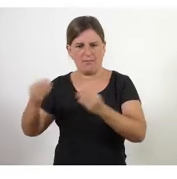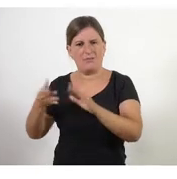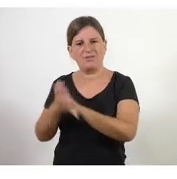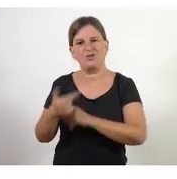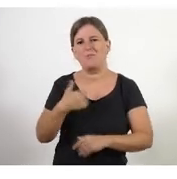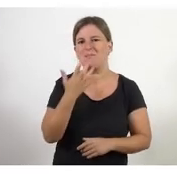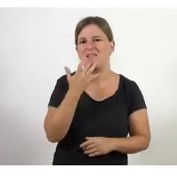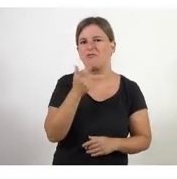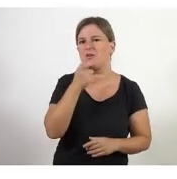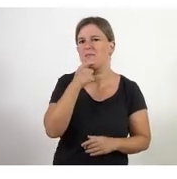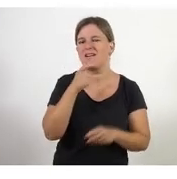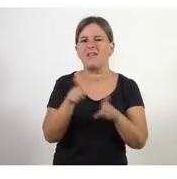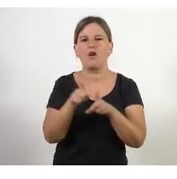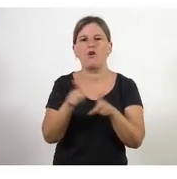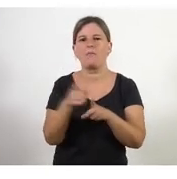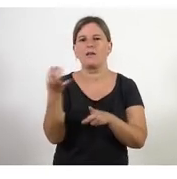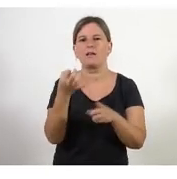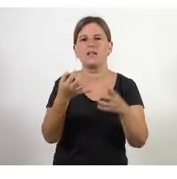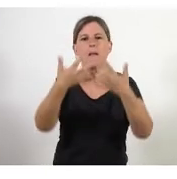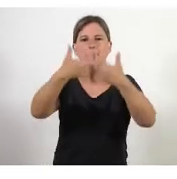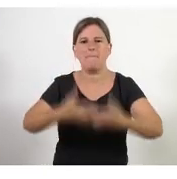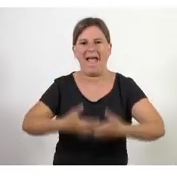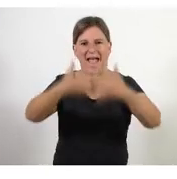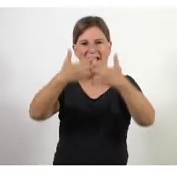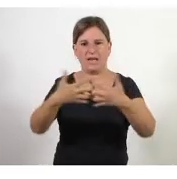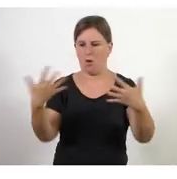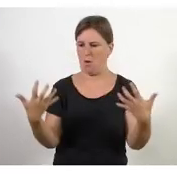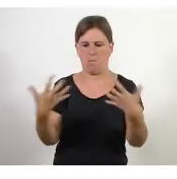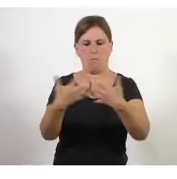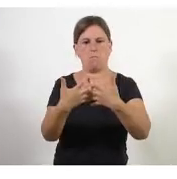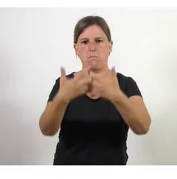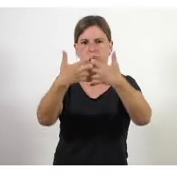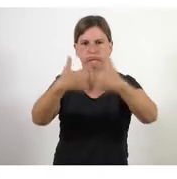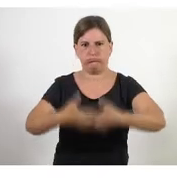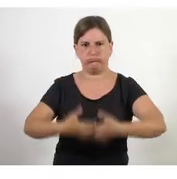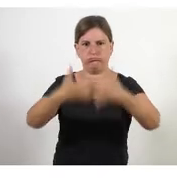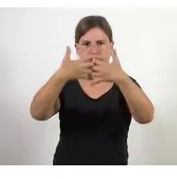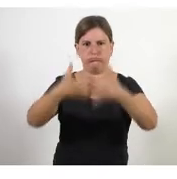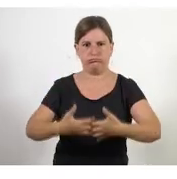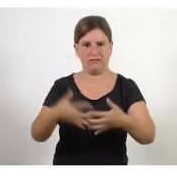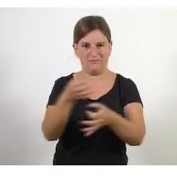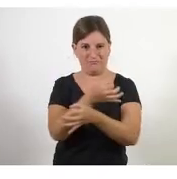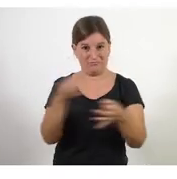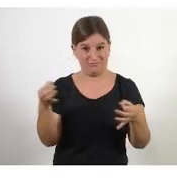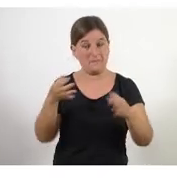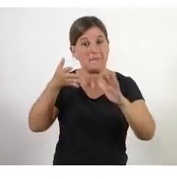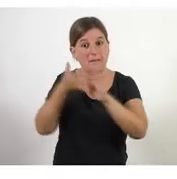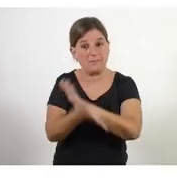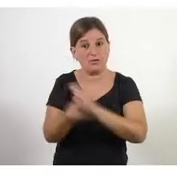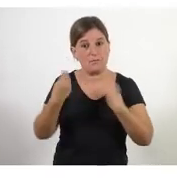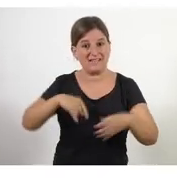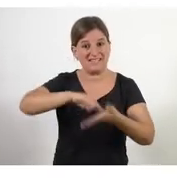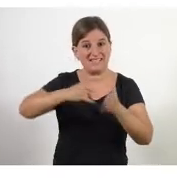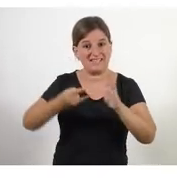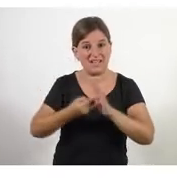com de funcionar com una màquina, com un engranatge, on tot encaixa. Aquest sistema de funcionament, ara és la